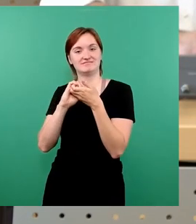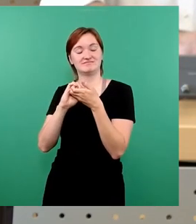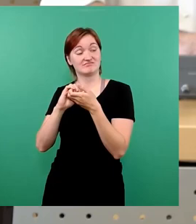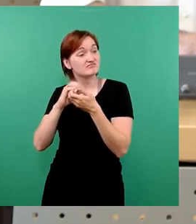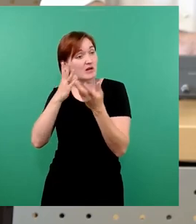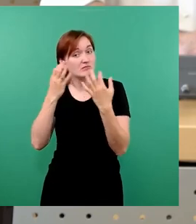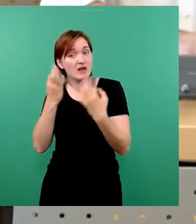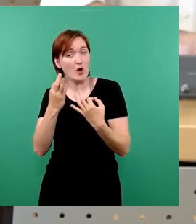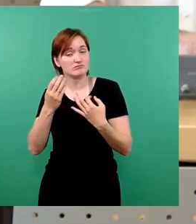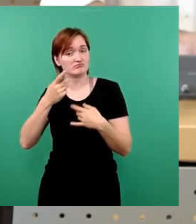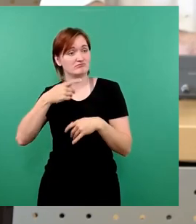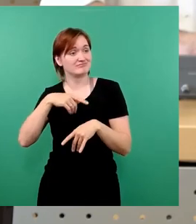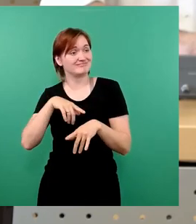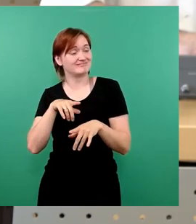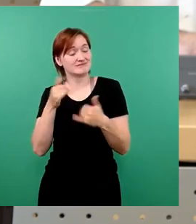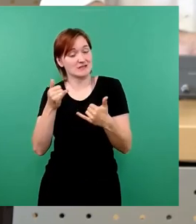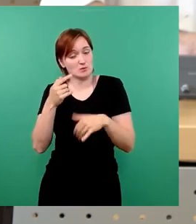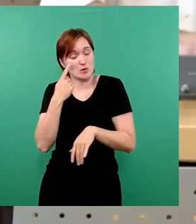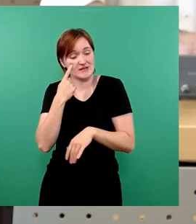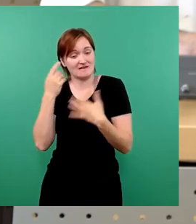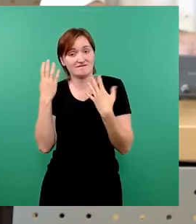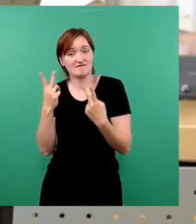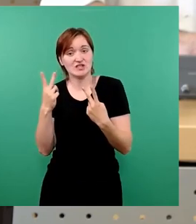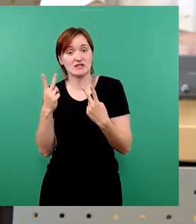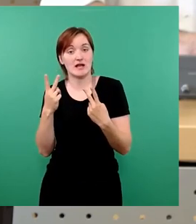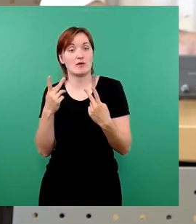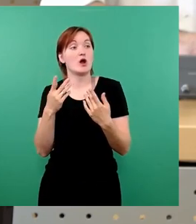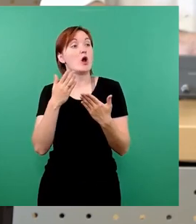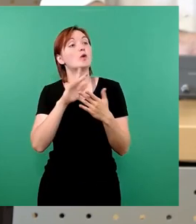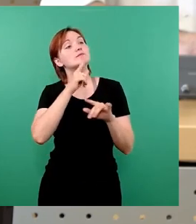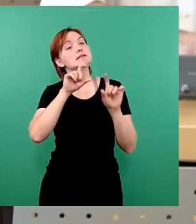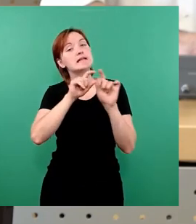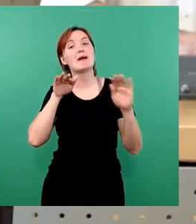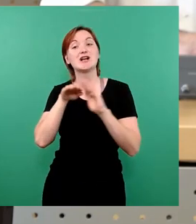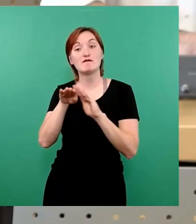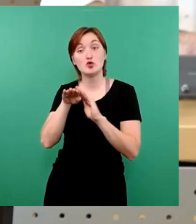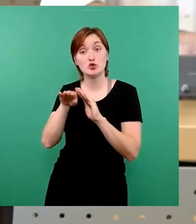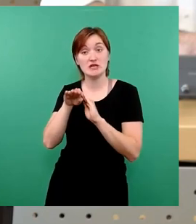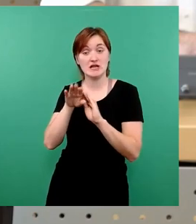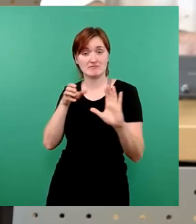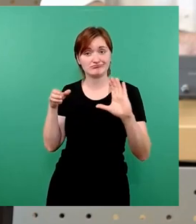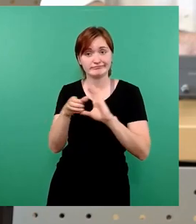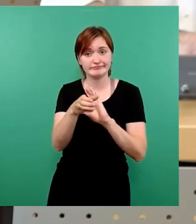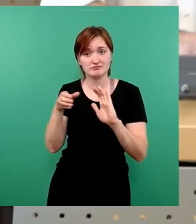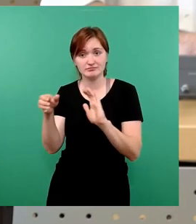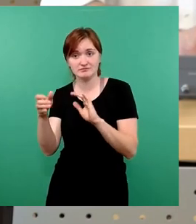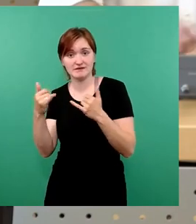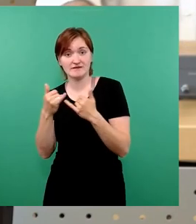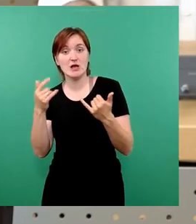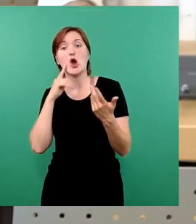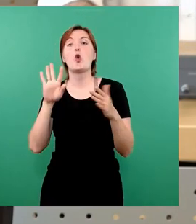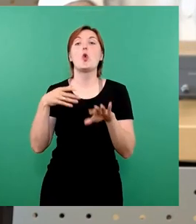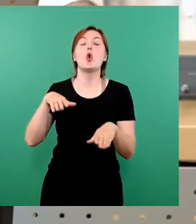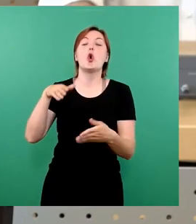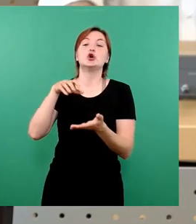ist, aus unserer Sicht. Und da haben wir jetzt ja auch bei der Unterbringung der Geflüchteten zum Beispiel und nachher bei den Stadtbezirksbudgets